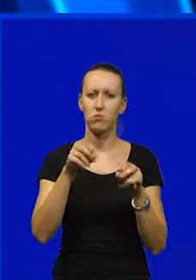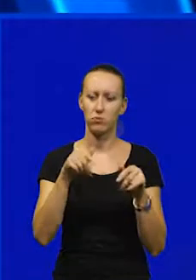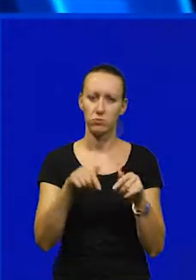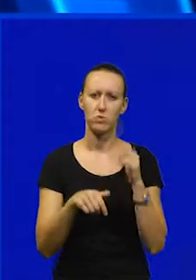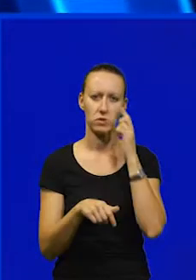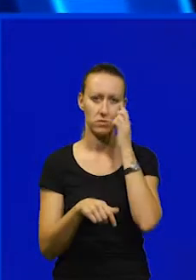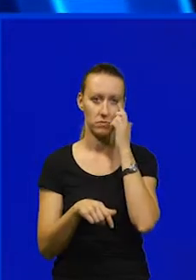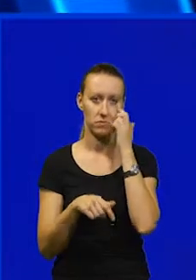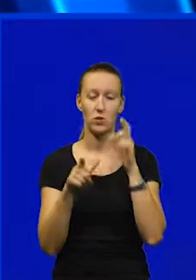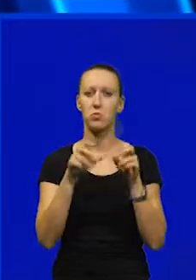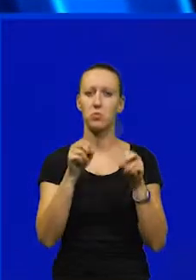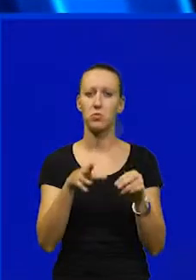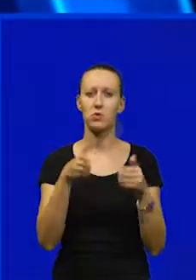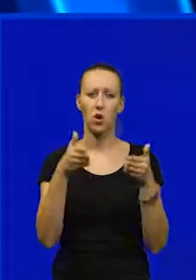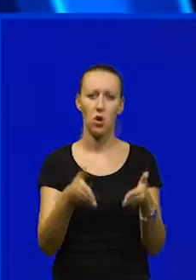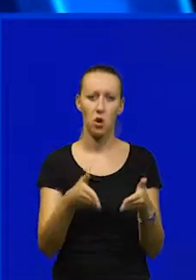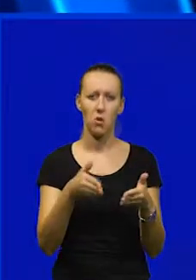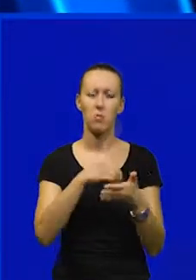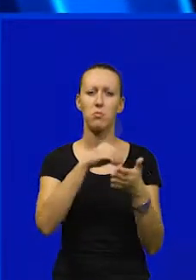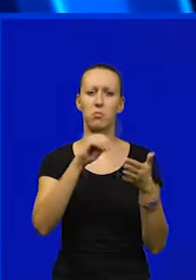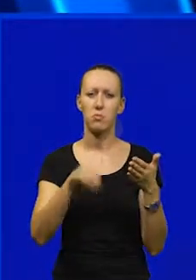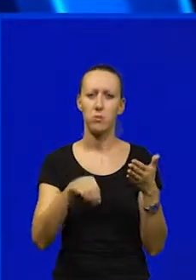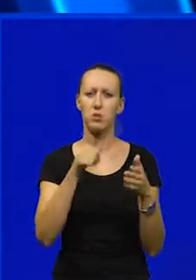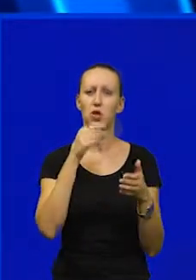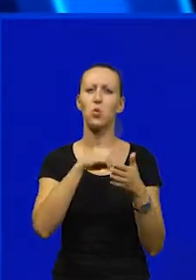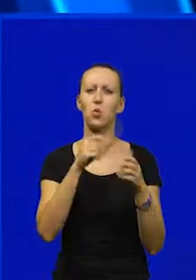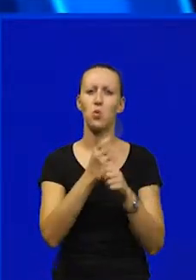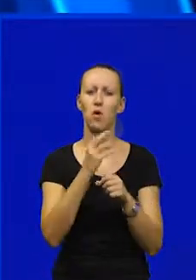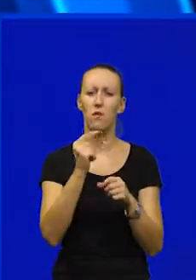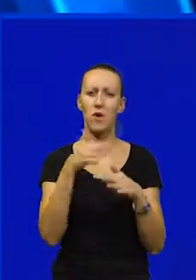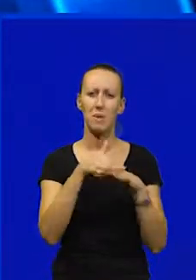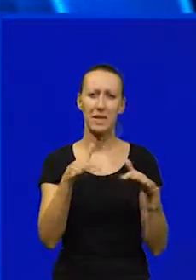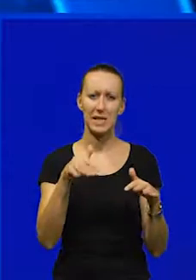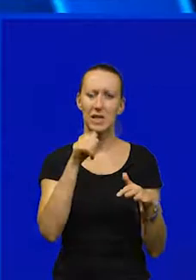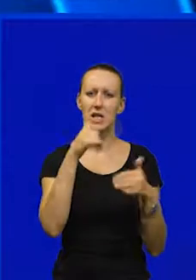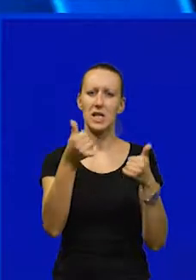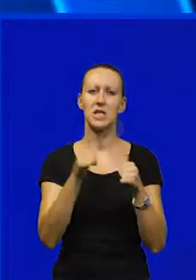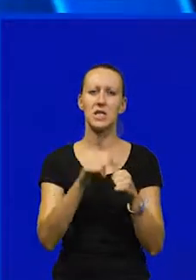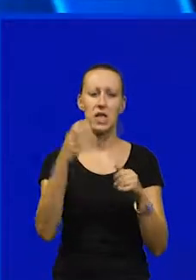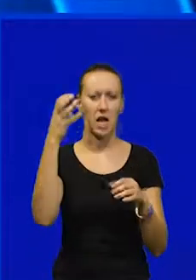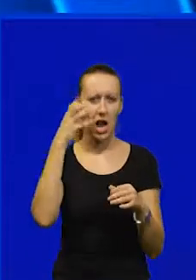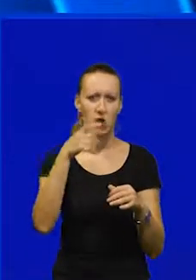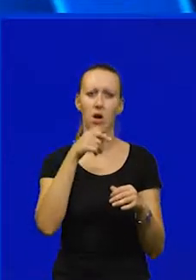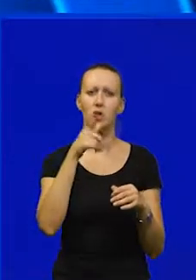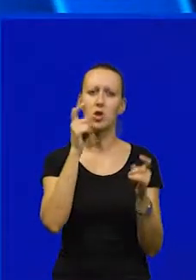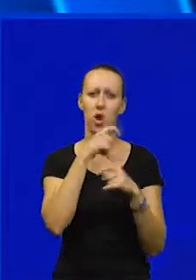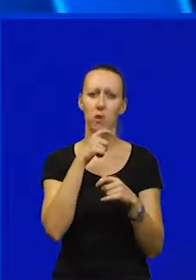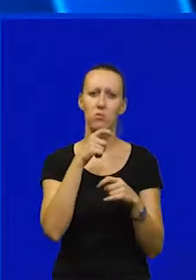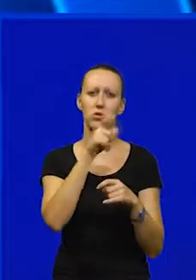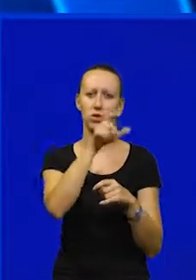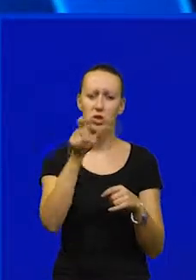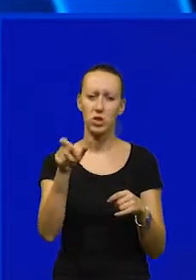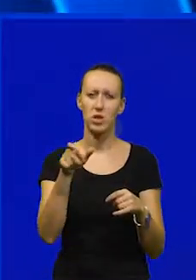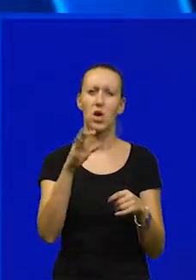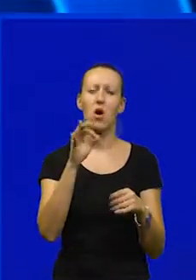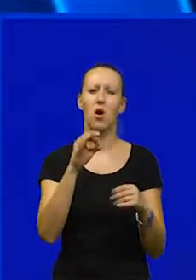U Pulskoj komunalnoj palači potpisani su i ugovori između resornih ministara istarskih gradonačelnika i općinskih načelnika